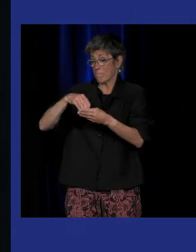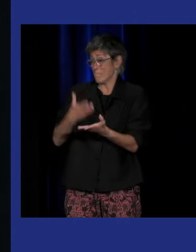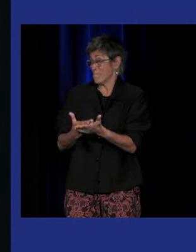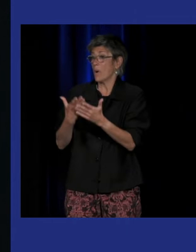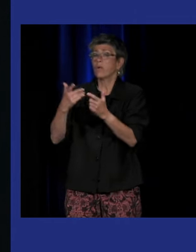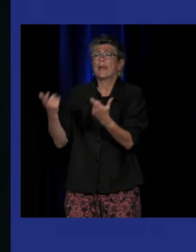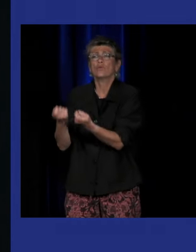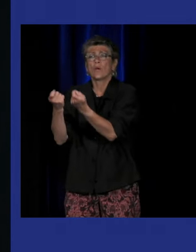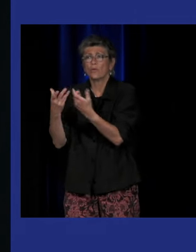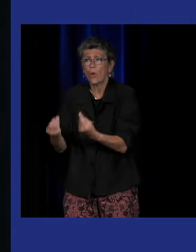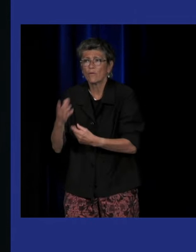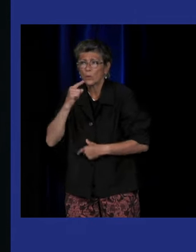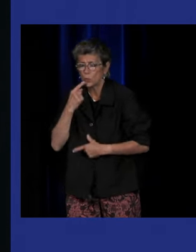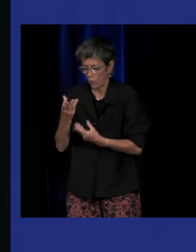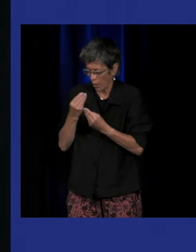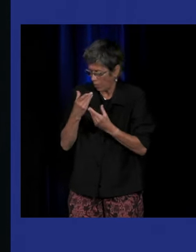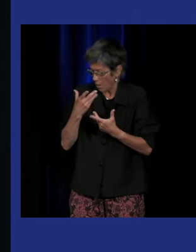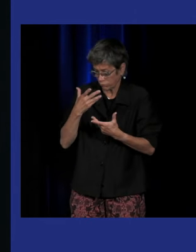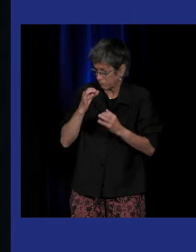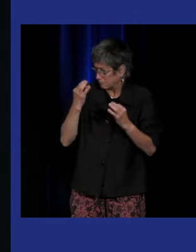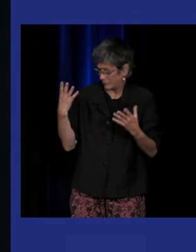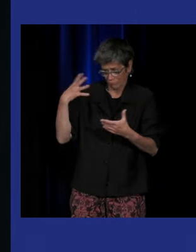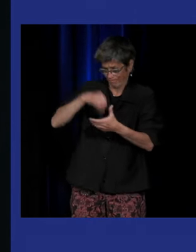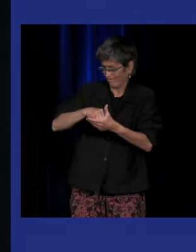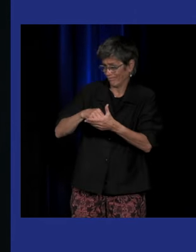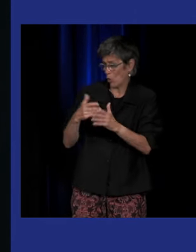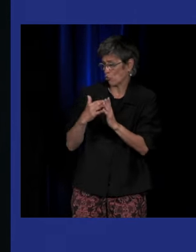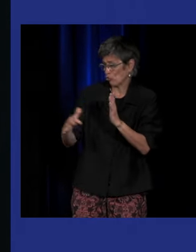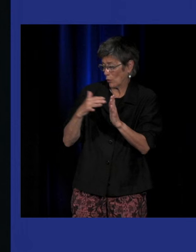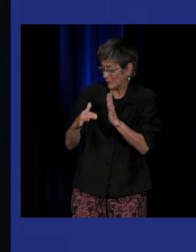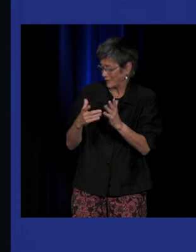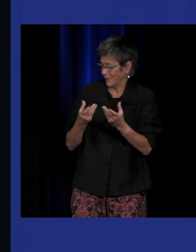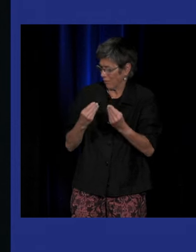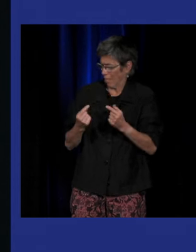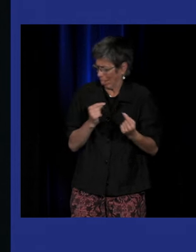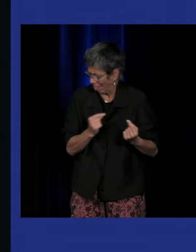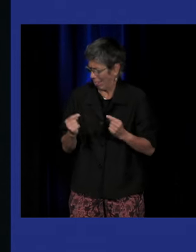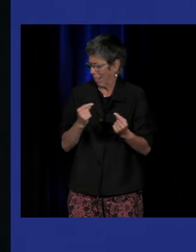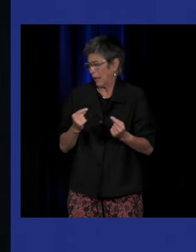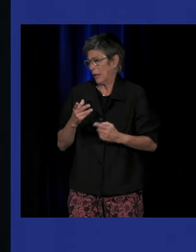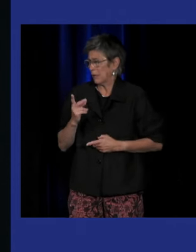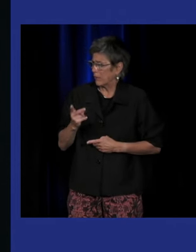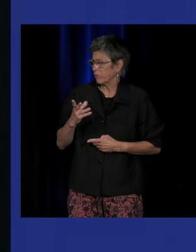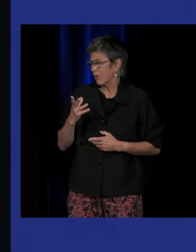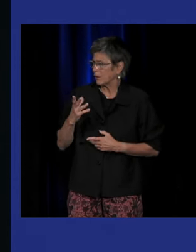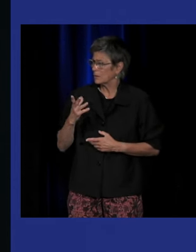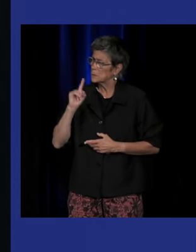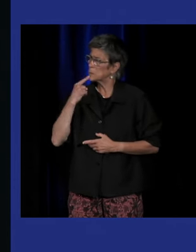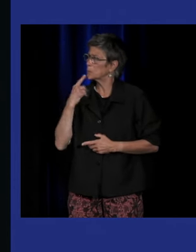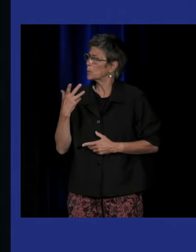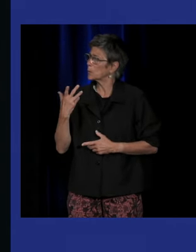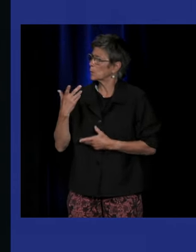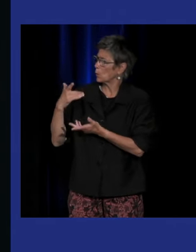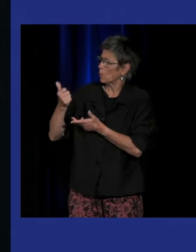et donc ça questionne et ça ça pose des problèmes et ça a posé des problèmes à une certaine génération des sourds qui ont